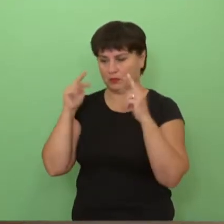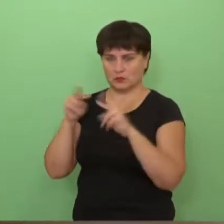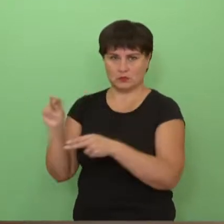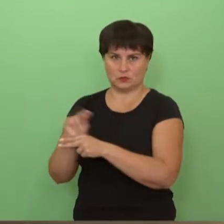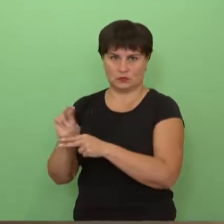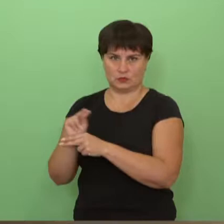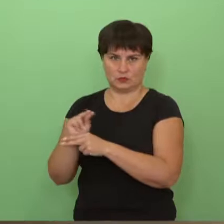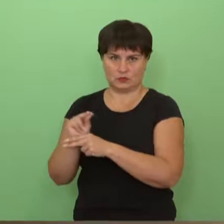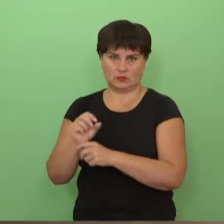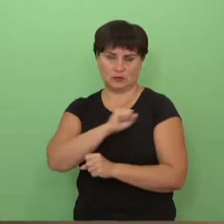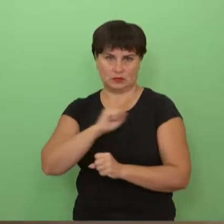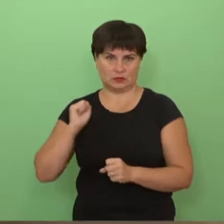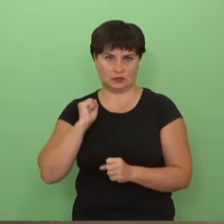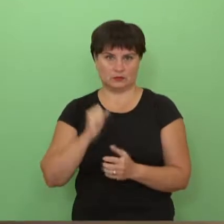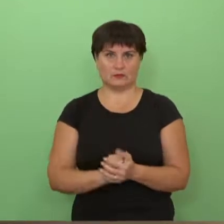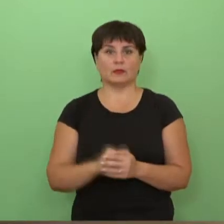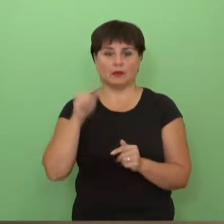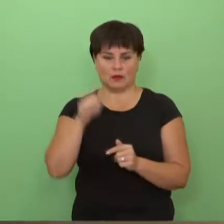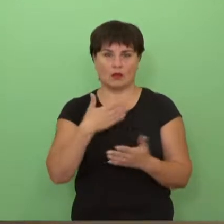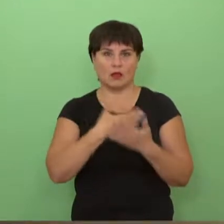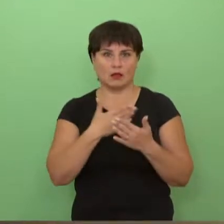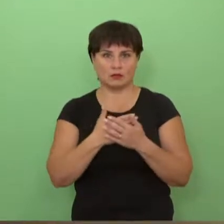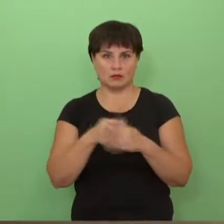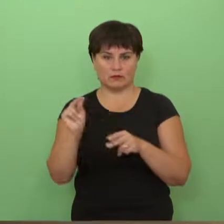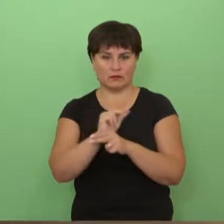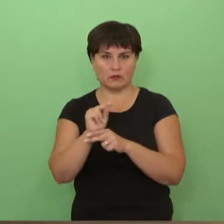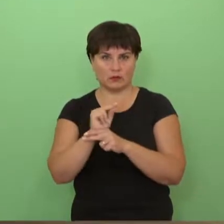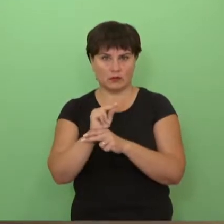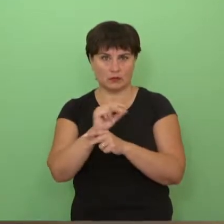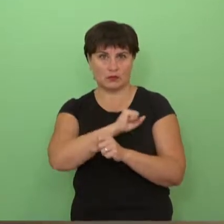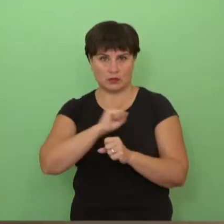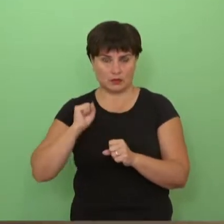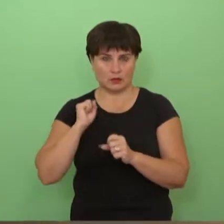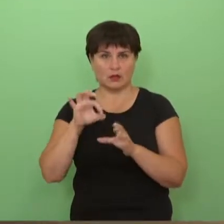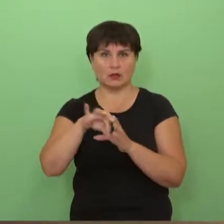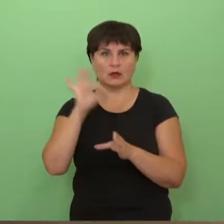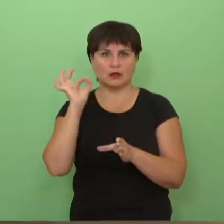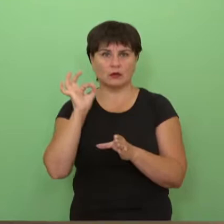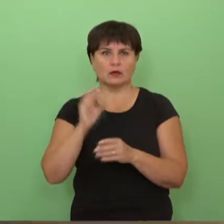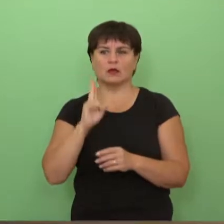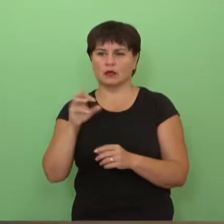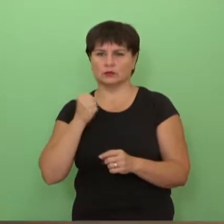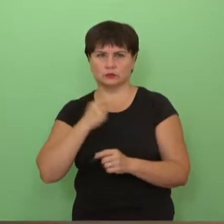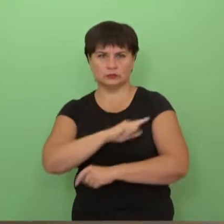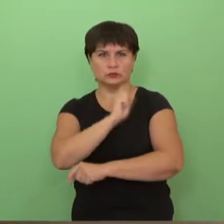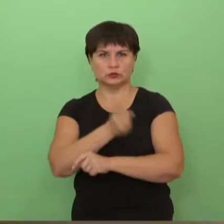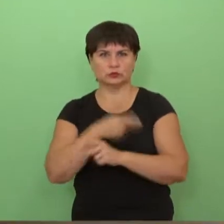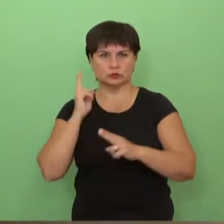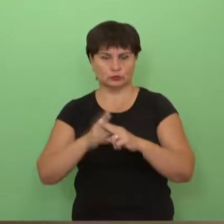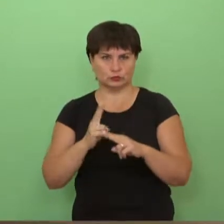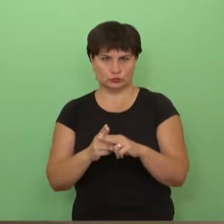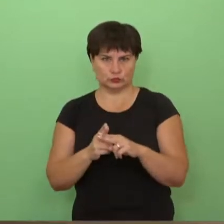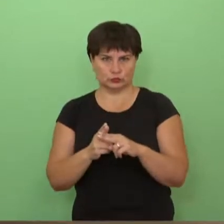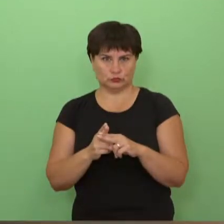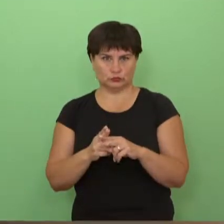tokį aktyvų stacionarnį gydimą renkasi tie, kurie turi tikrai umų susirgymą